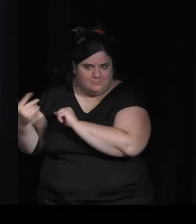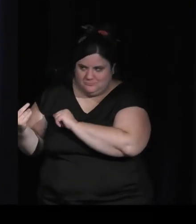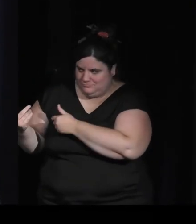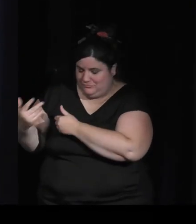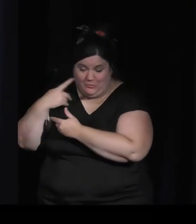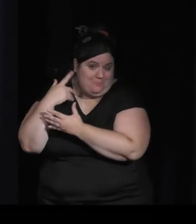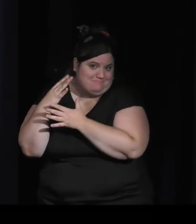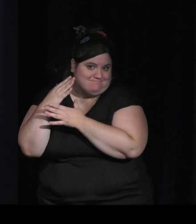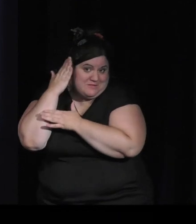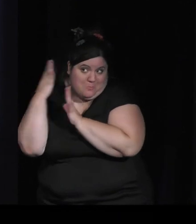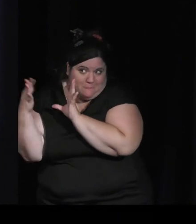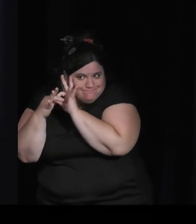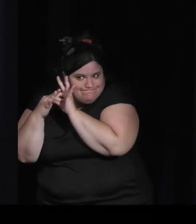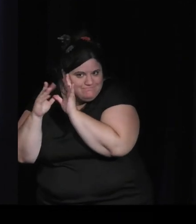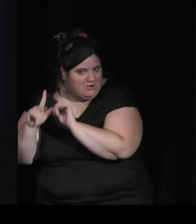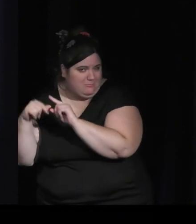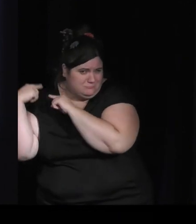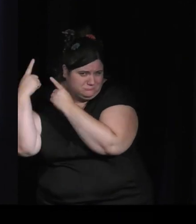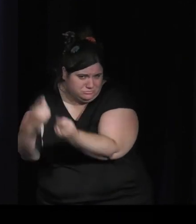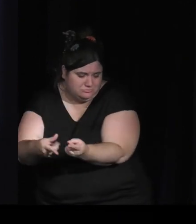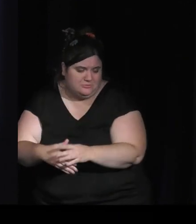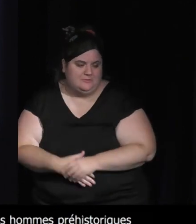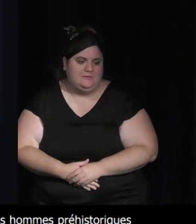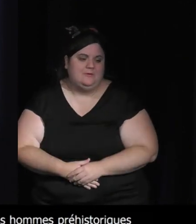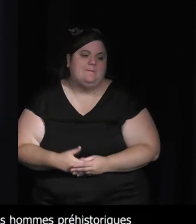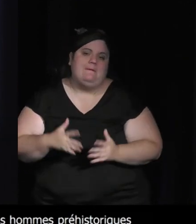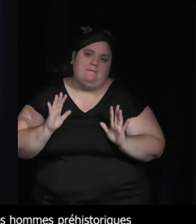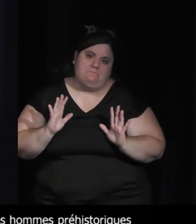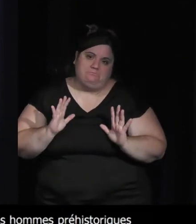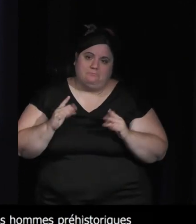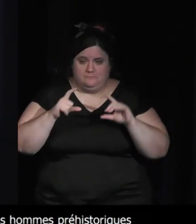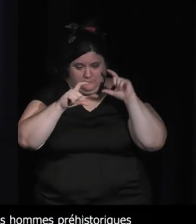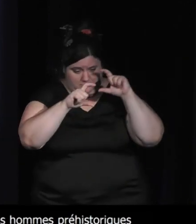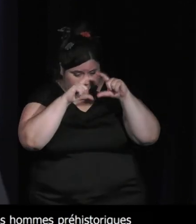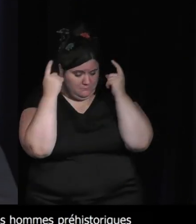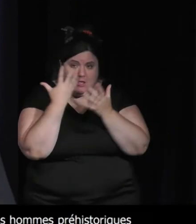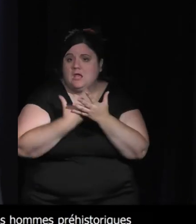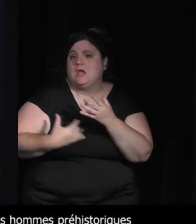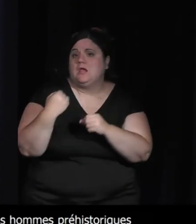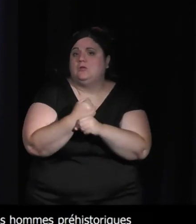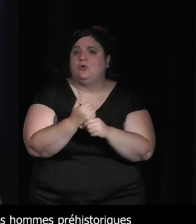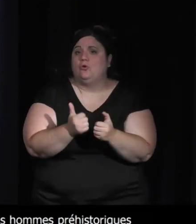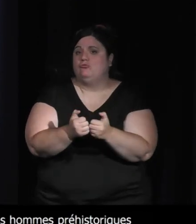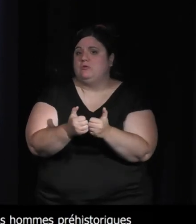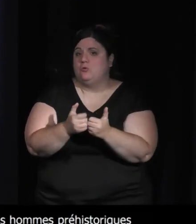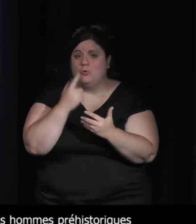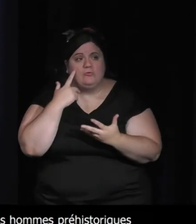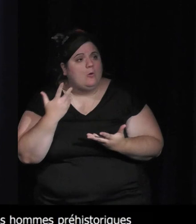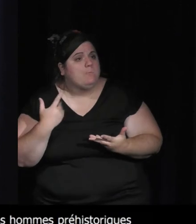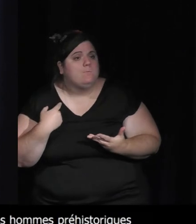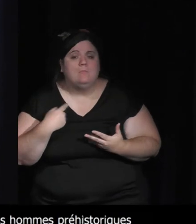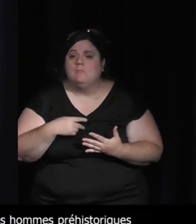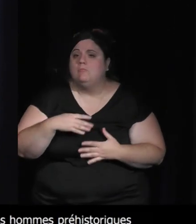doit avoir des liens avec eux mais en tant que créateur je pense que on se dit pas que ça remplace